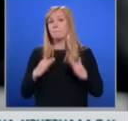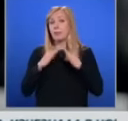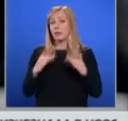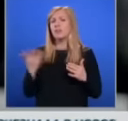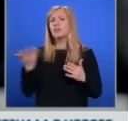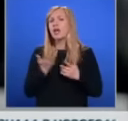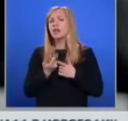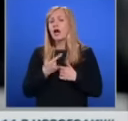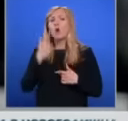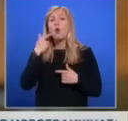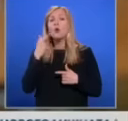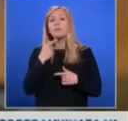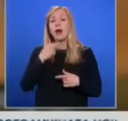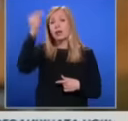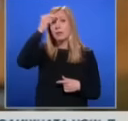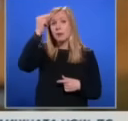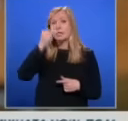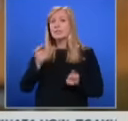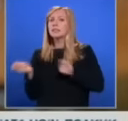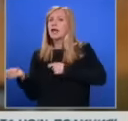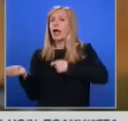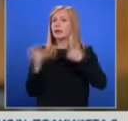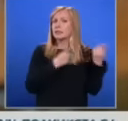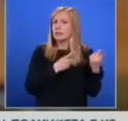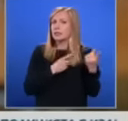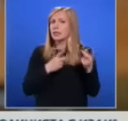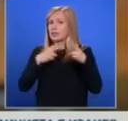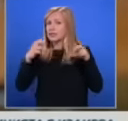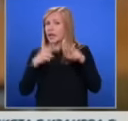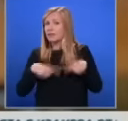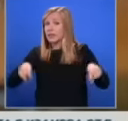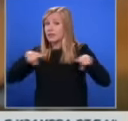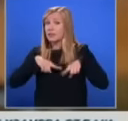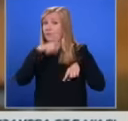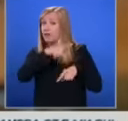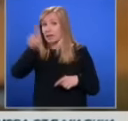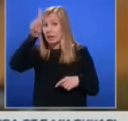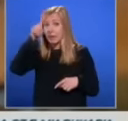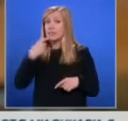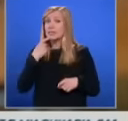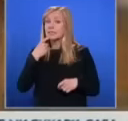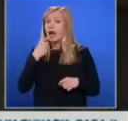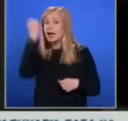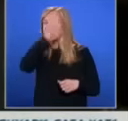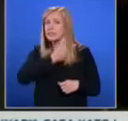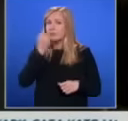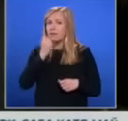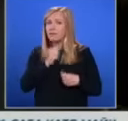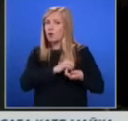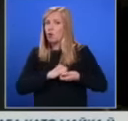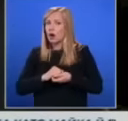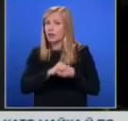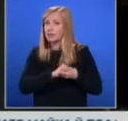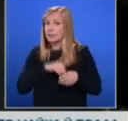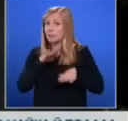работили в такива кол-центрове, са екстрадирани, разследвани и съдени в Германия за измама в организирани престъпни групи. В рамките